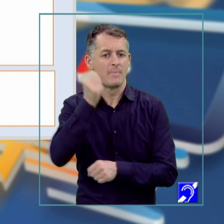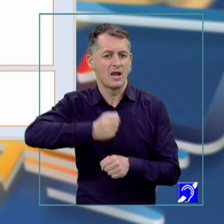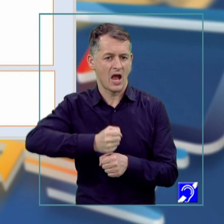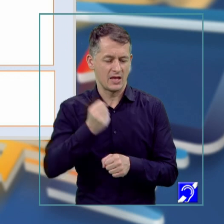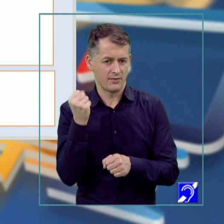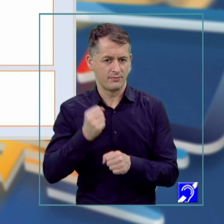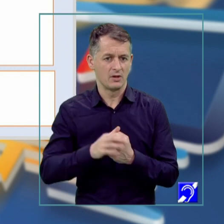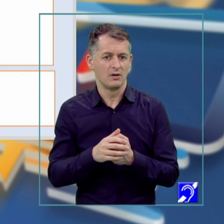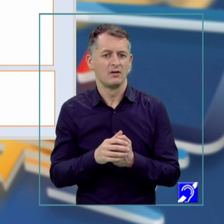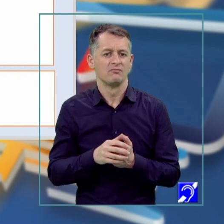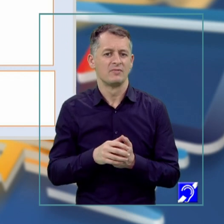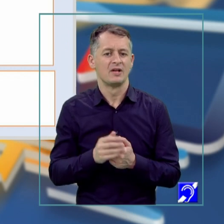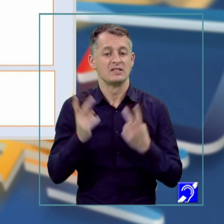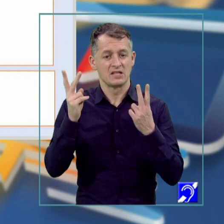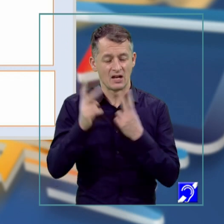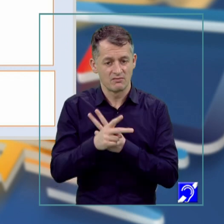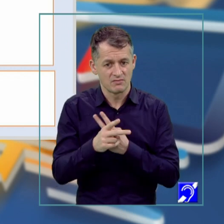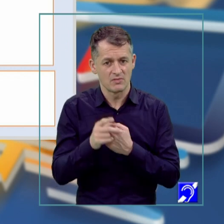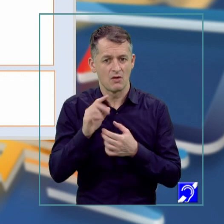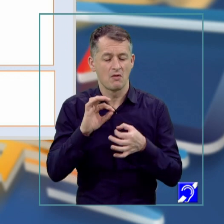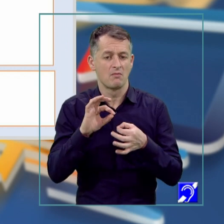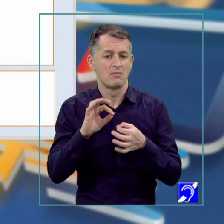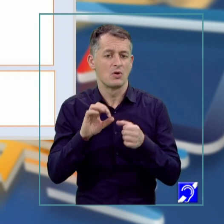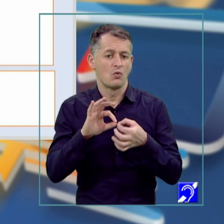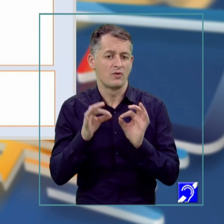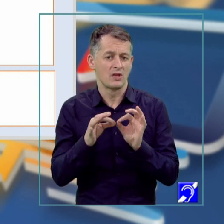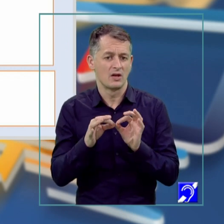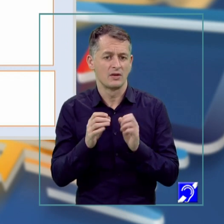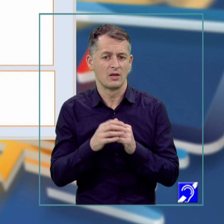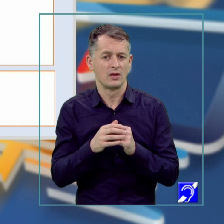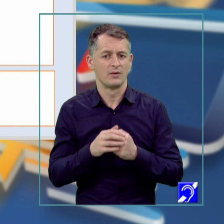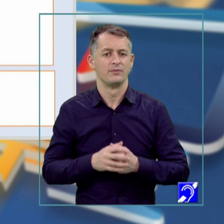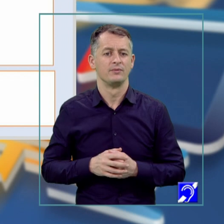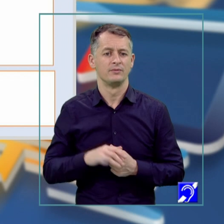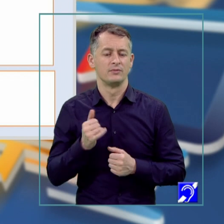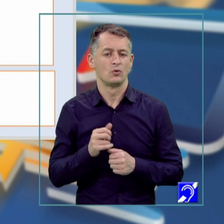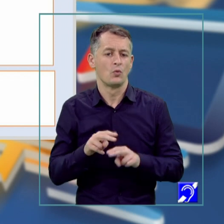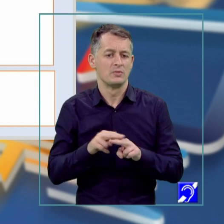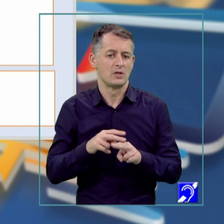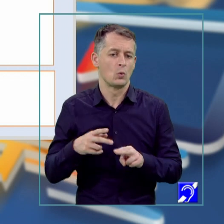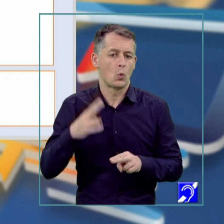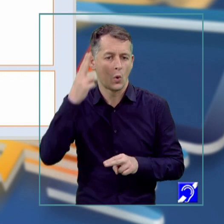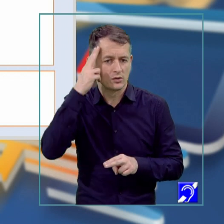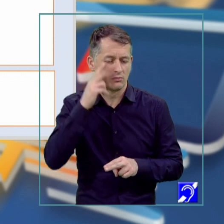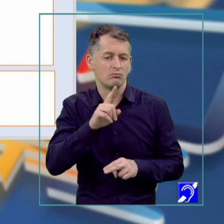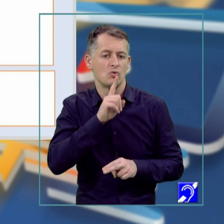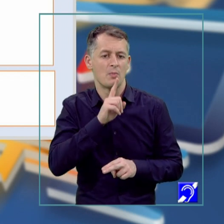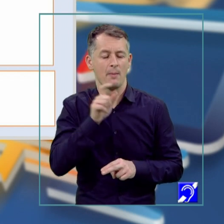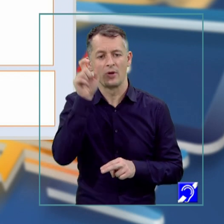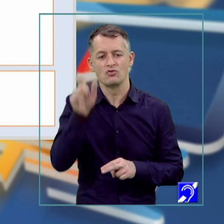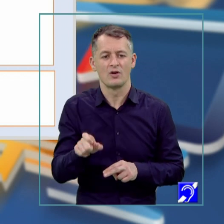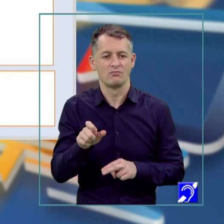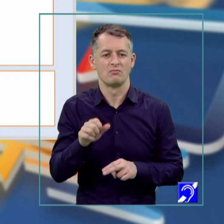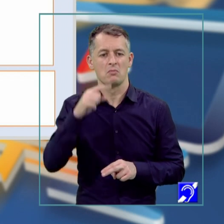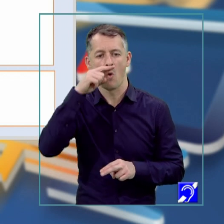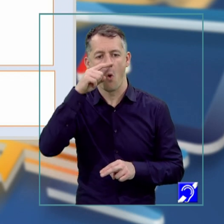neapărat le înțelegem și sensul. Însă ea este totuși utilă în multe demersuri de cunoaștere, cum ar fi să reținem numele oamenilor,